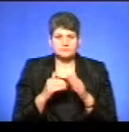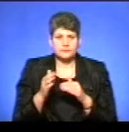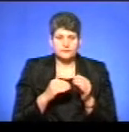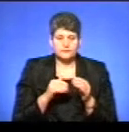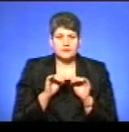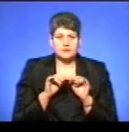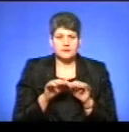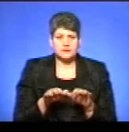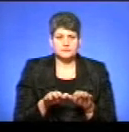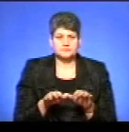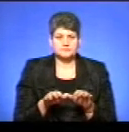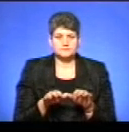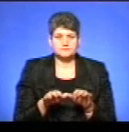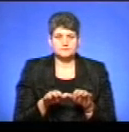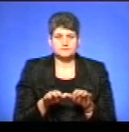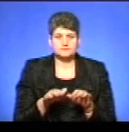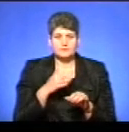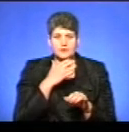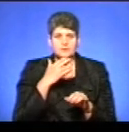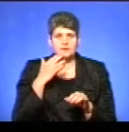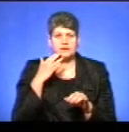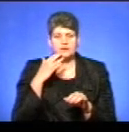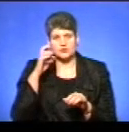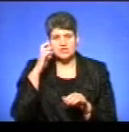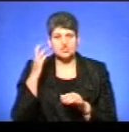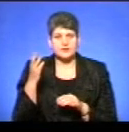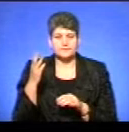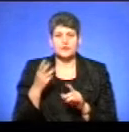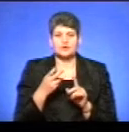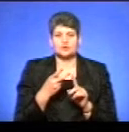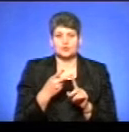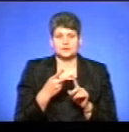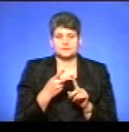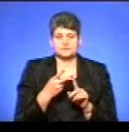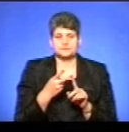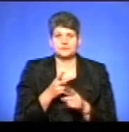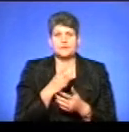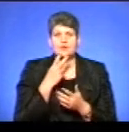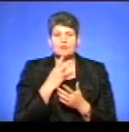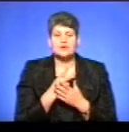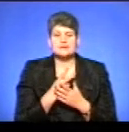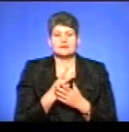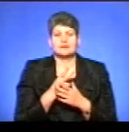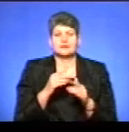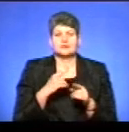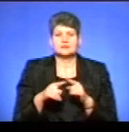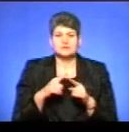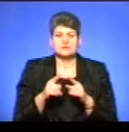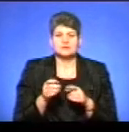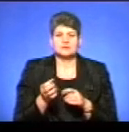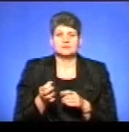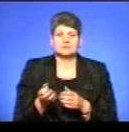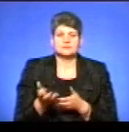діяльності багатьох держав. Друге – показник динаміки надходжень місцевих